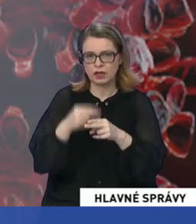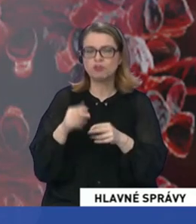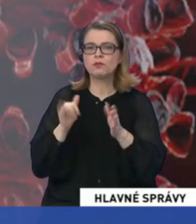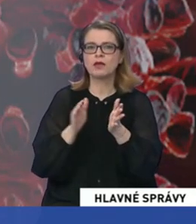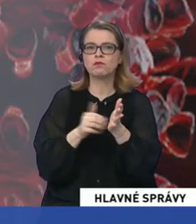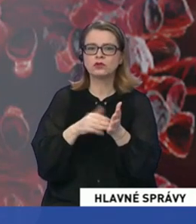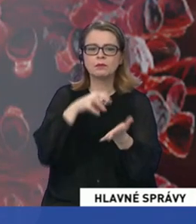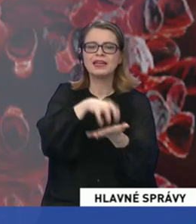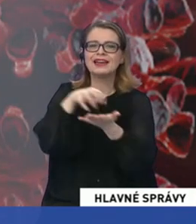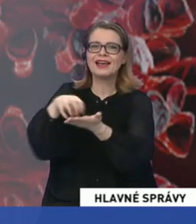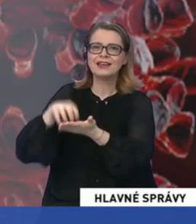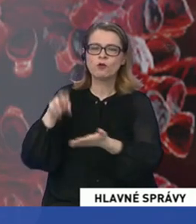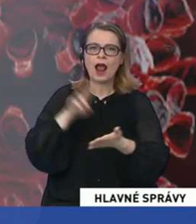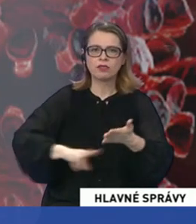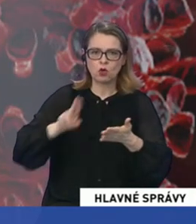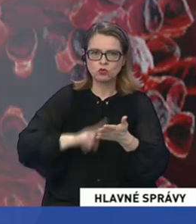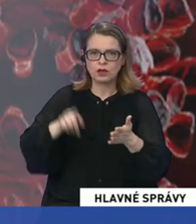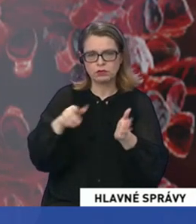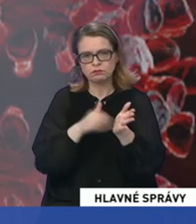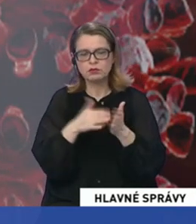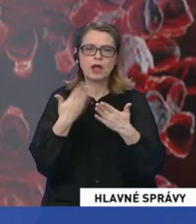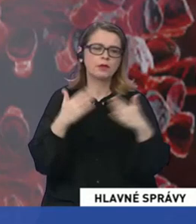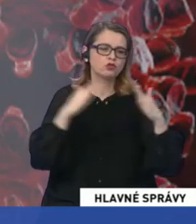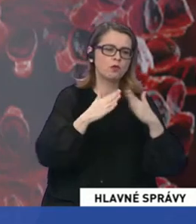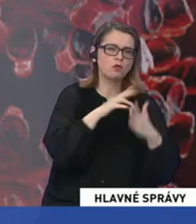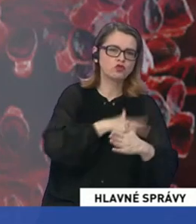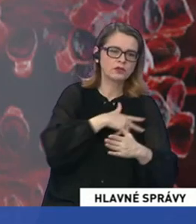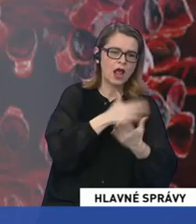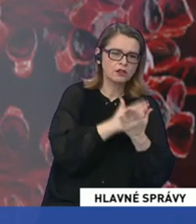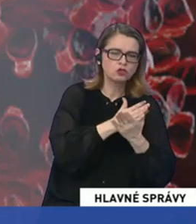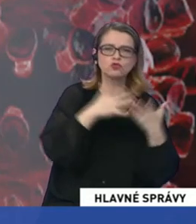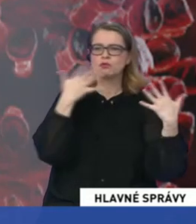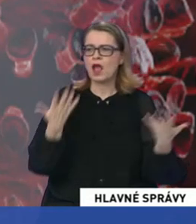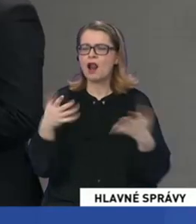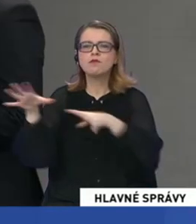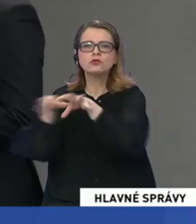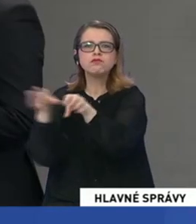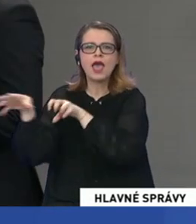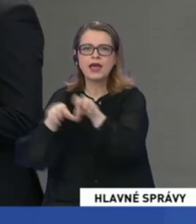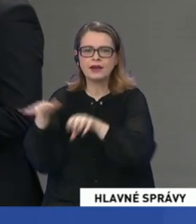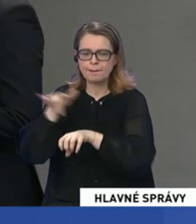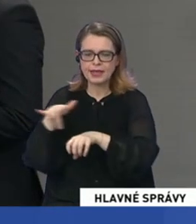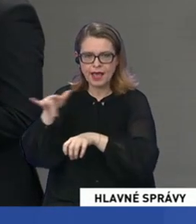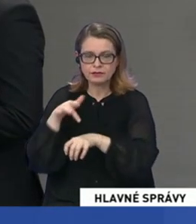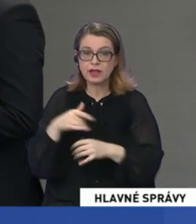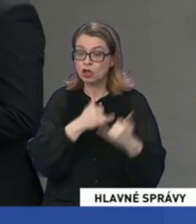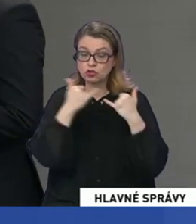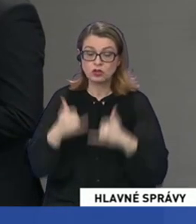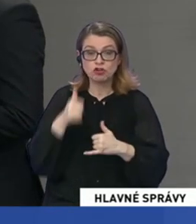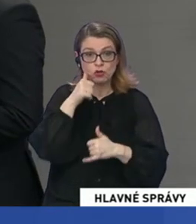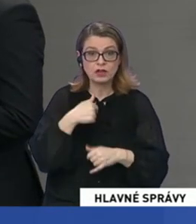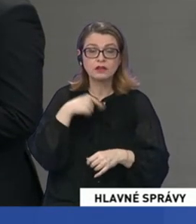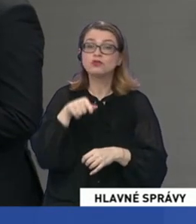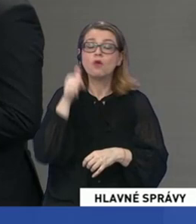regionálnych úradov veredného zdravotníctva, nejakých domových sociálnych služeb alebo nejakých zberných miestach. Týchto odberov sme vykonali do dnešného dňa,